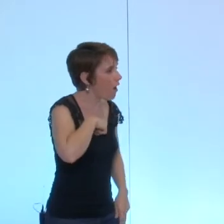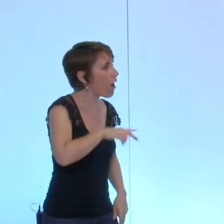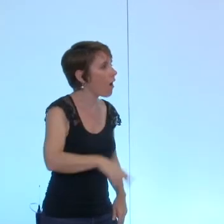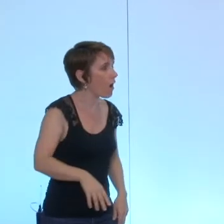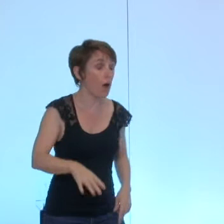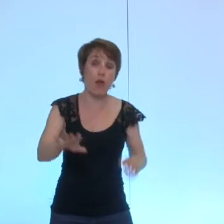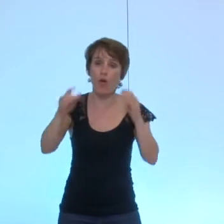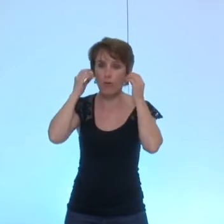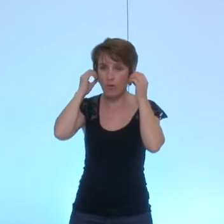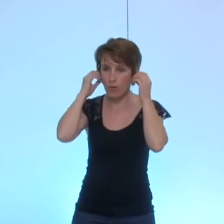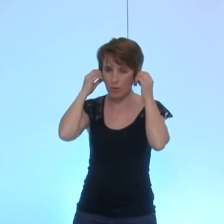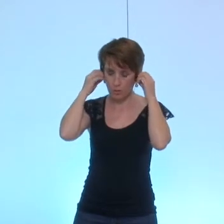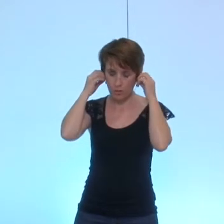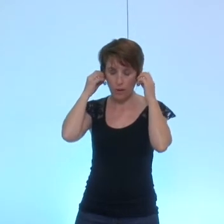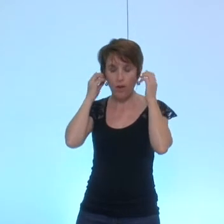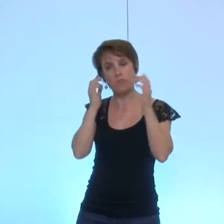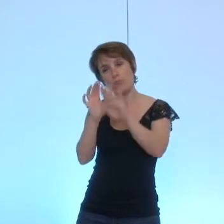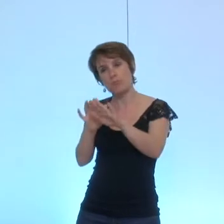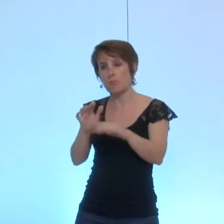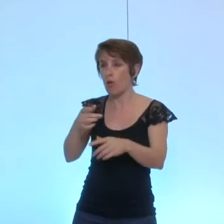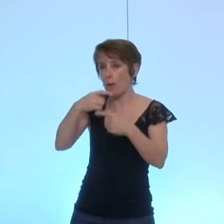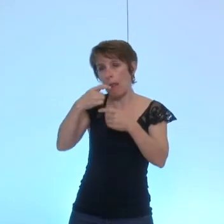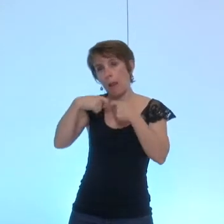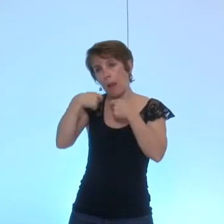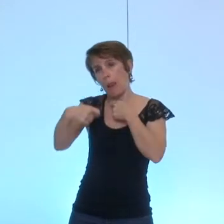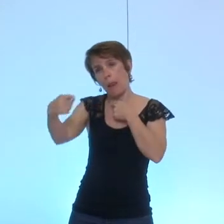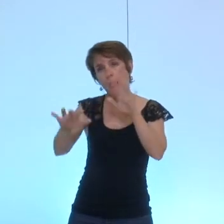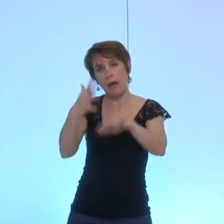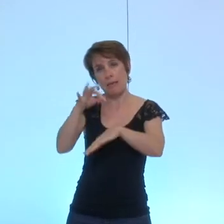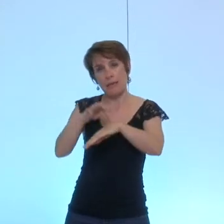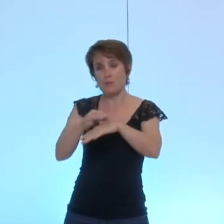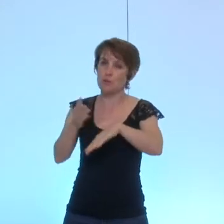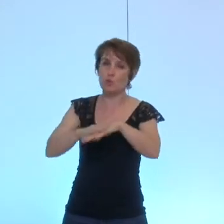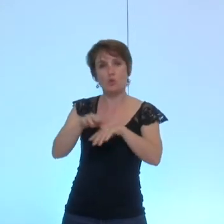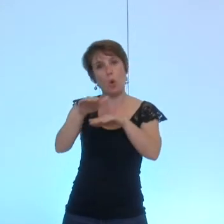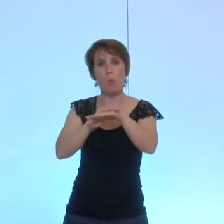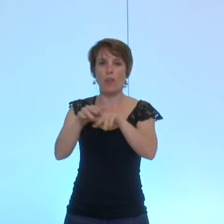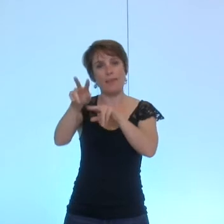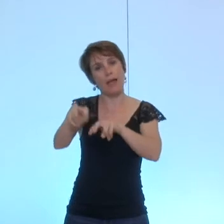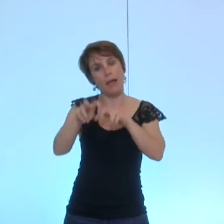disons que la faire un quart d'heure sur la politique agricole commune à partir du festival c'est quand même délicat